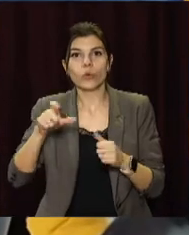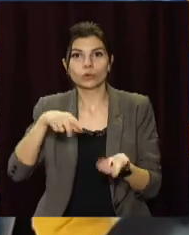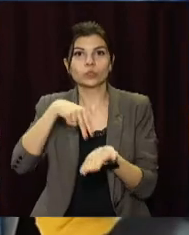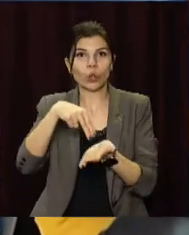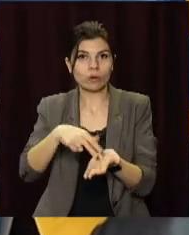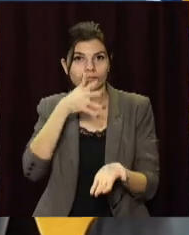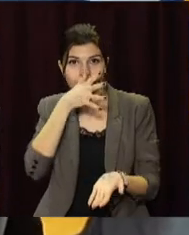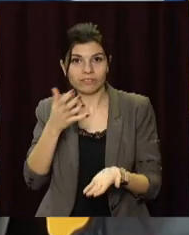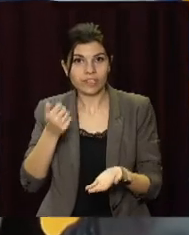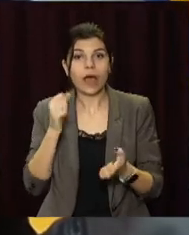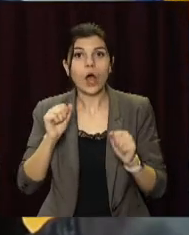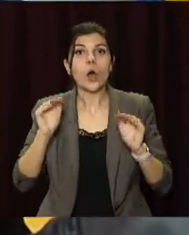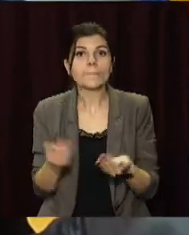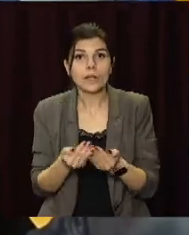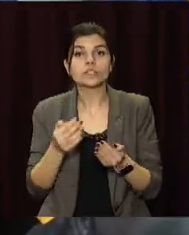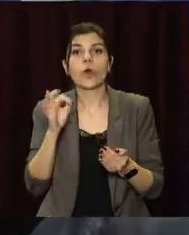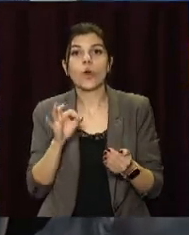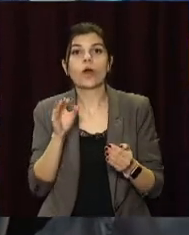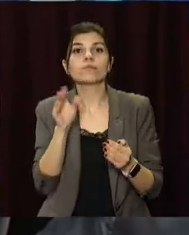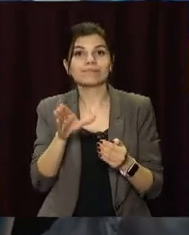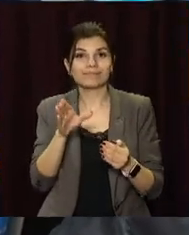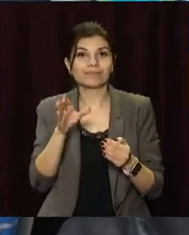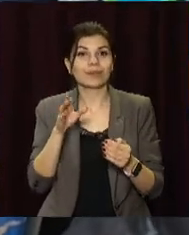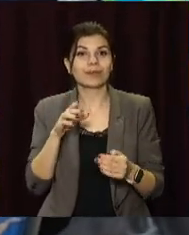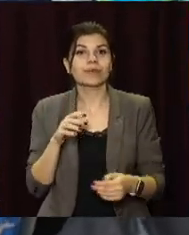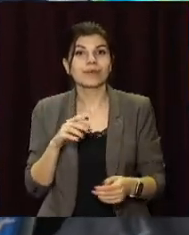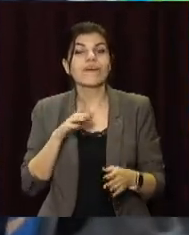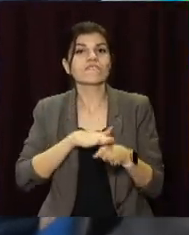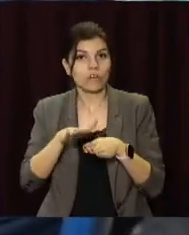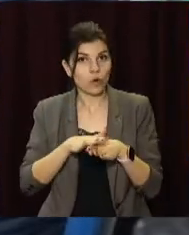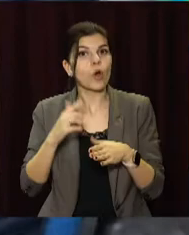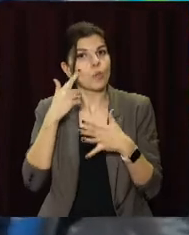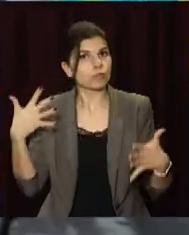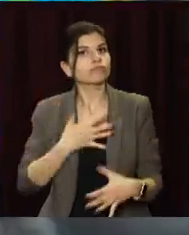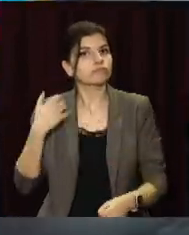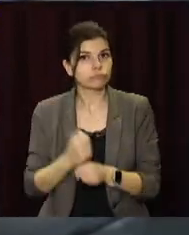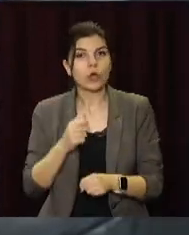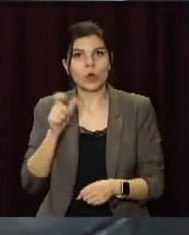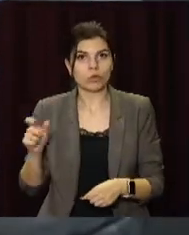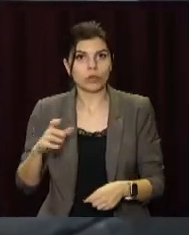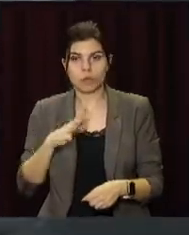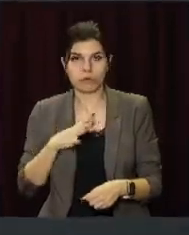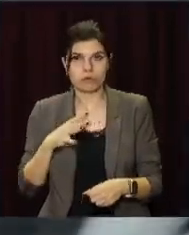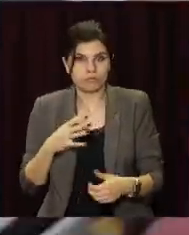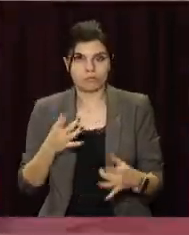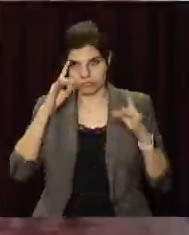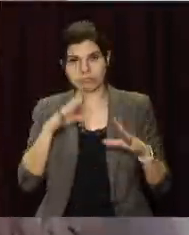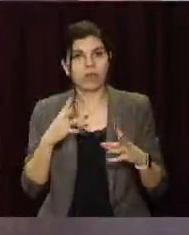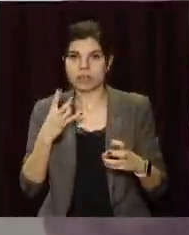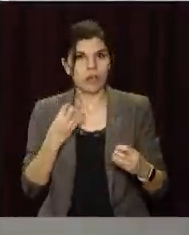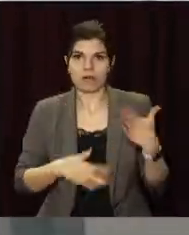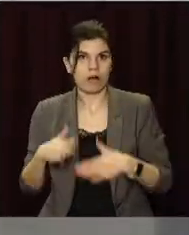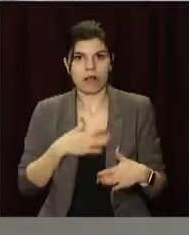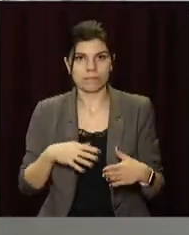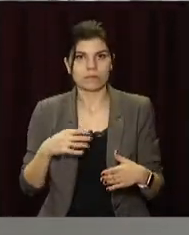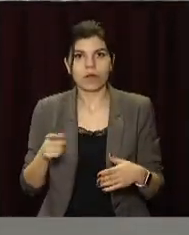стоячи. А ось обмеження з приводу пільговиків виконували більш ретельно. Люди були не раді нововведенням, зокрема,